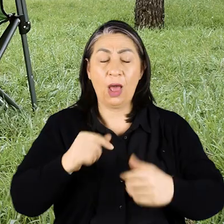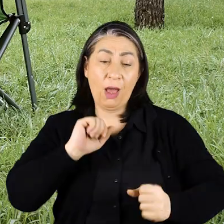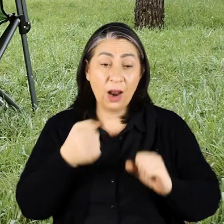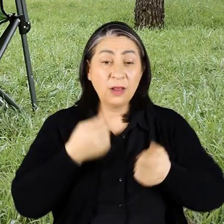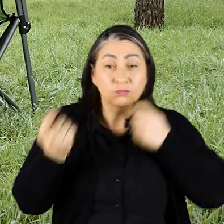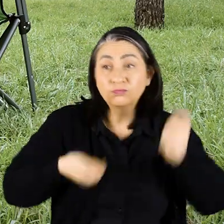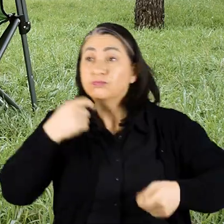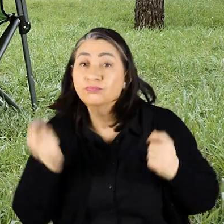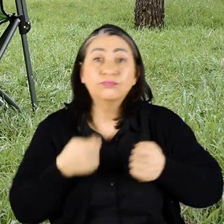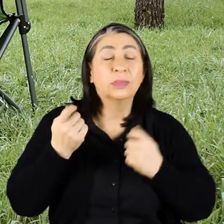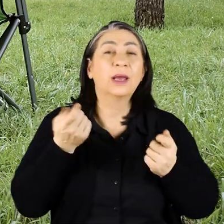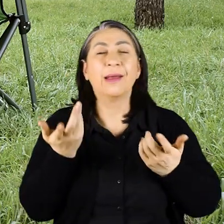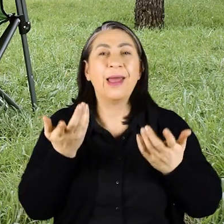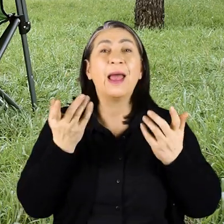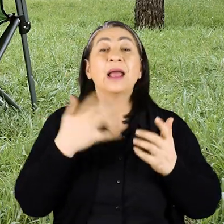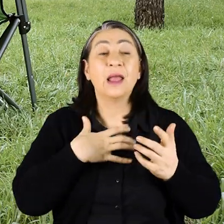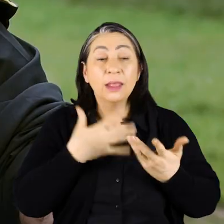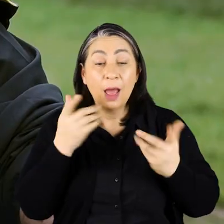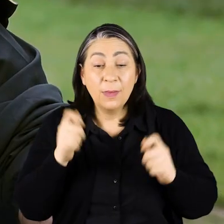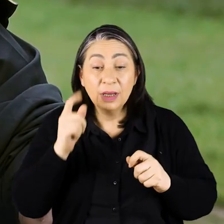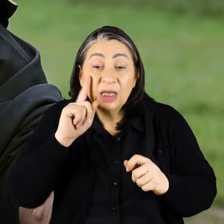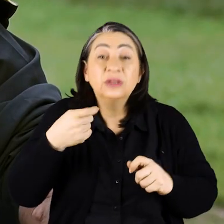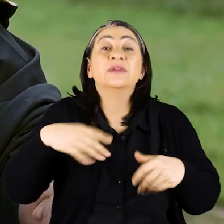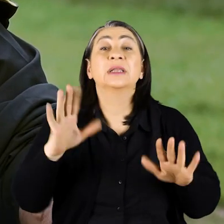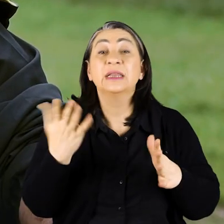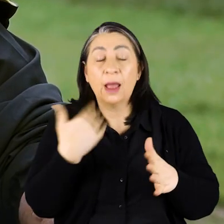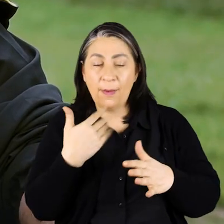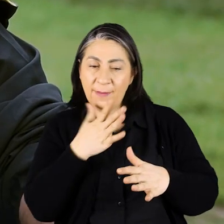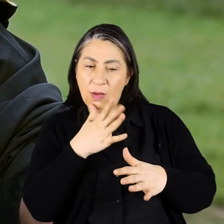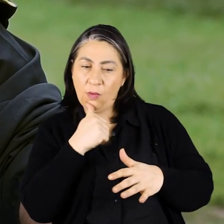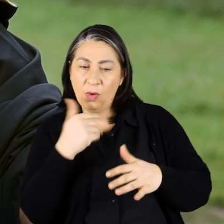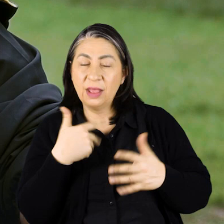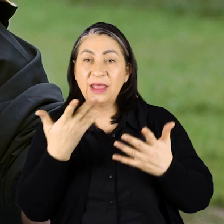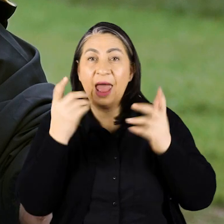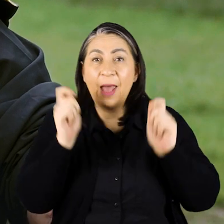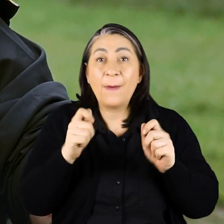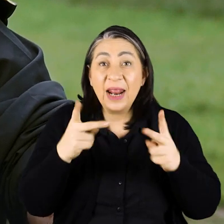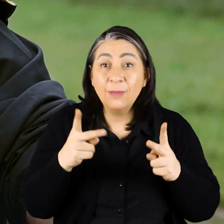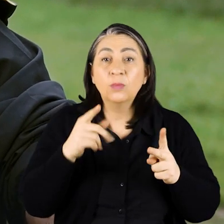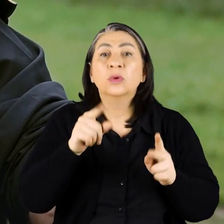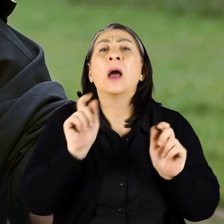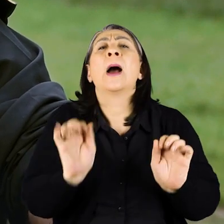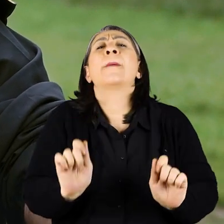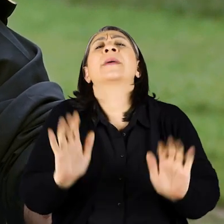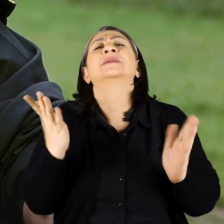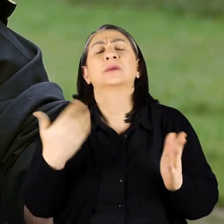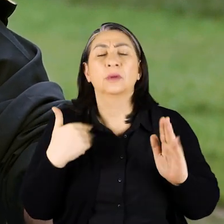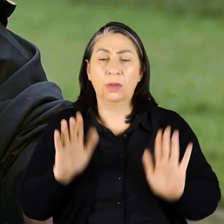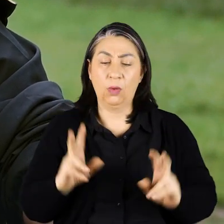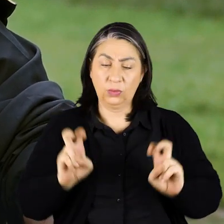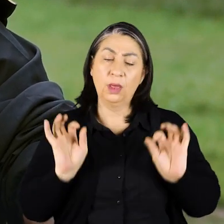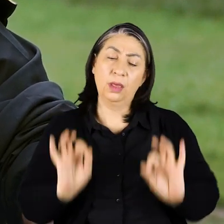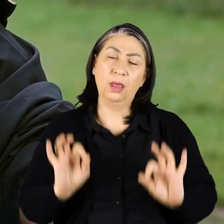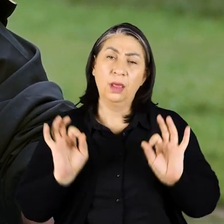etmeseydik yani Ne yapabileceğimiz şeyi keşfedebilirdik Ya da neye yeteneğimizin olduğunu Neye yatkın olduğumuzu imkanı yok keşfetemezdik Durduğumuz yerde bir